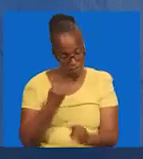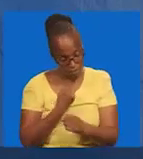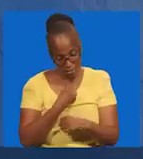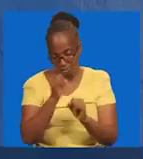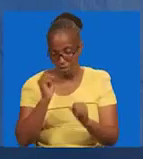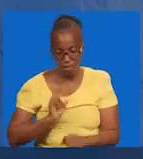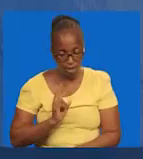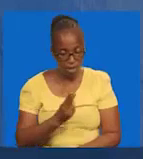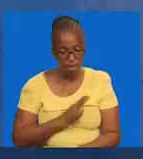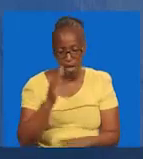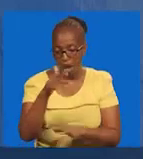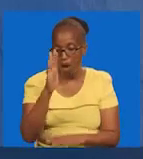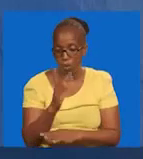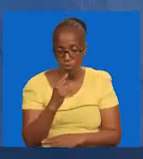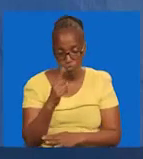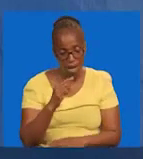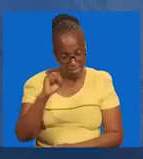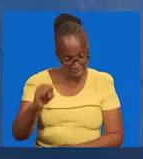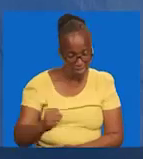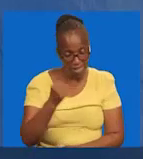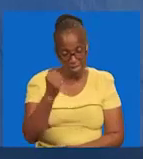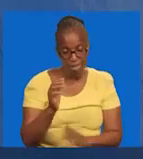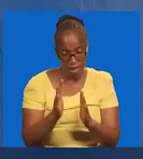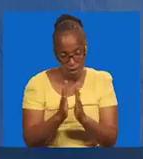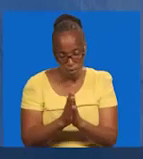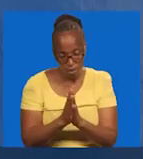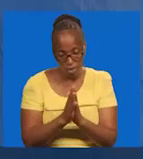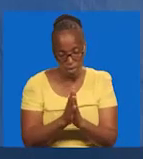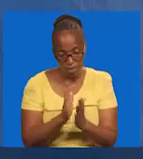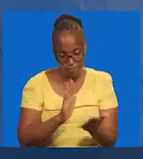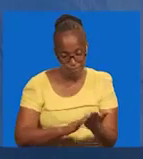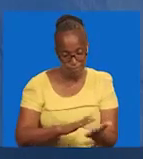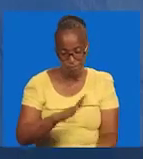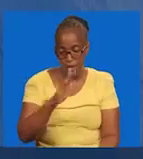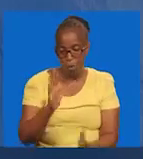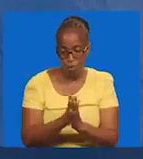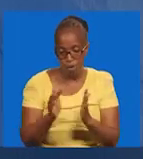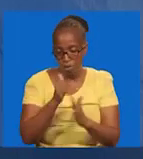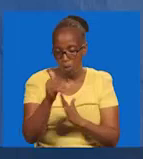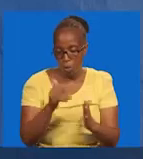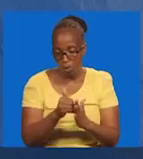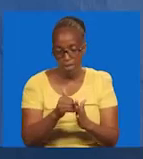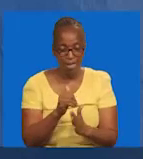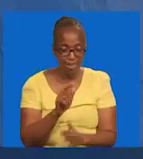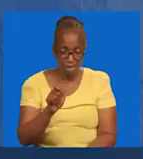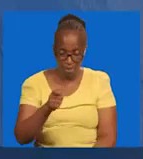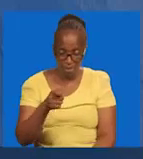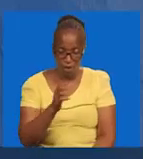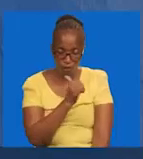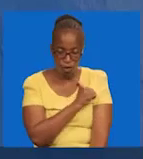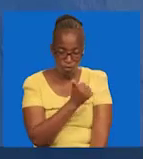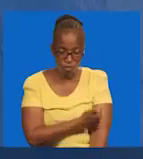tuokoa. Yesu ulie fufuka. Ukiwa na utukufu. Ukiwa na funguo za mamlaka.